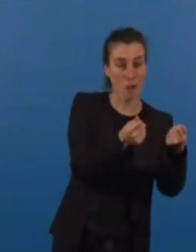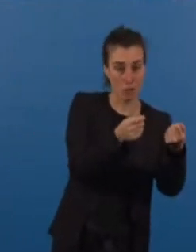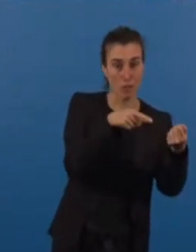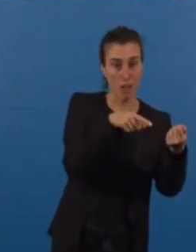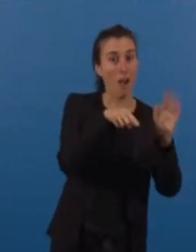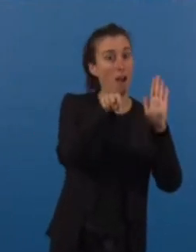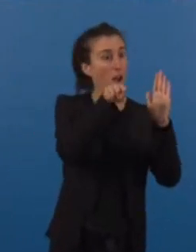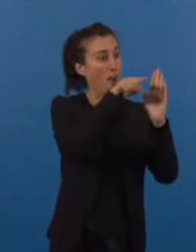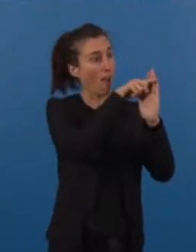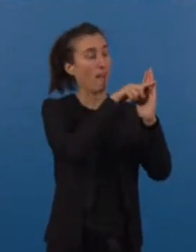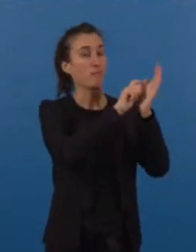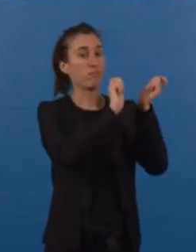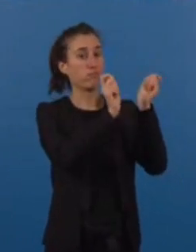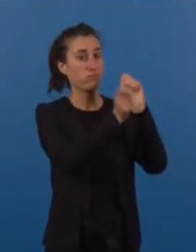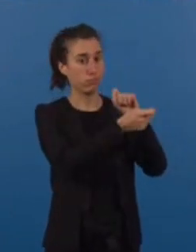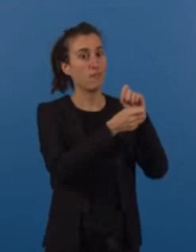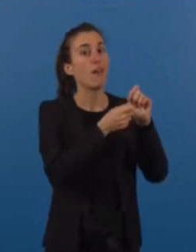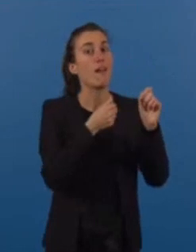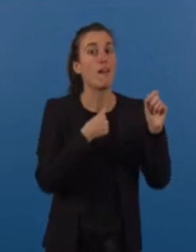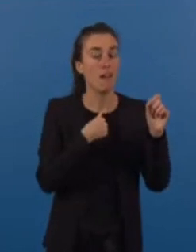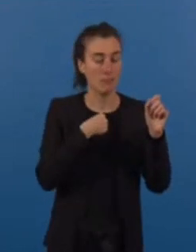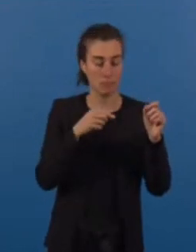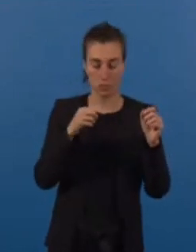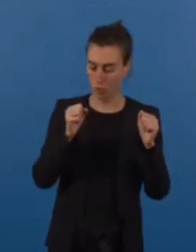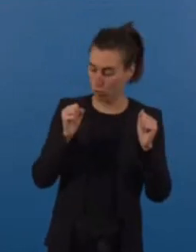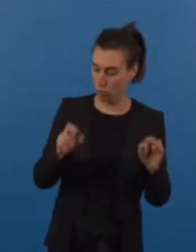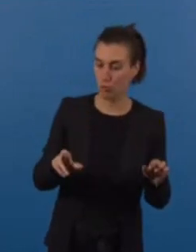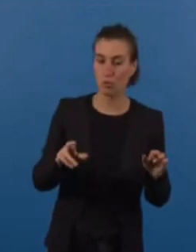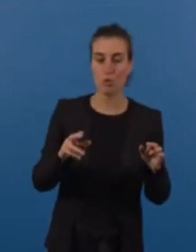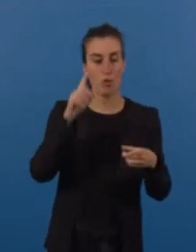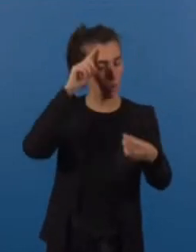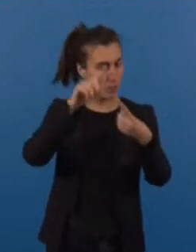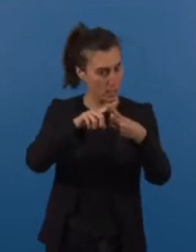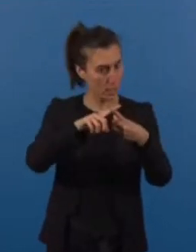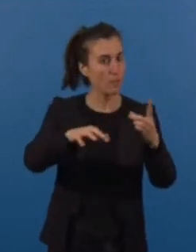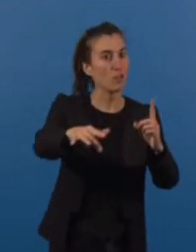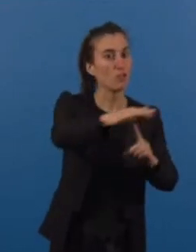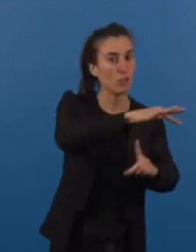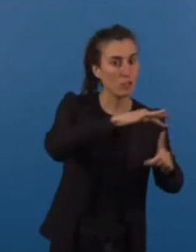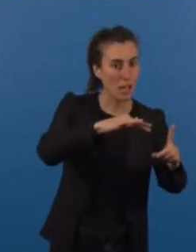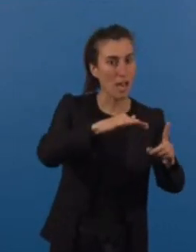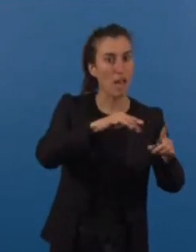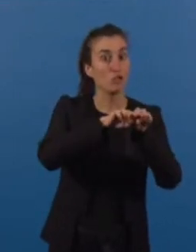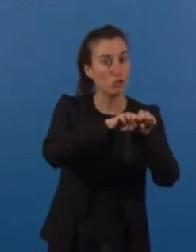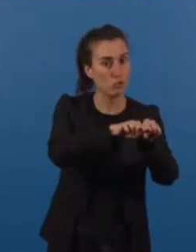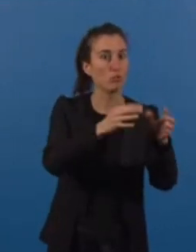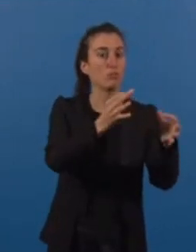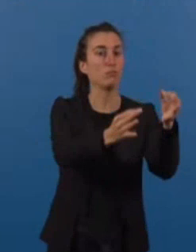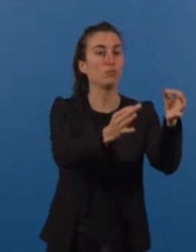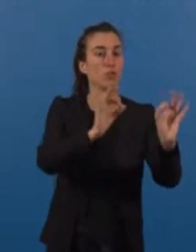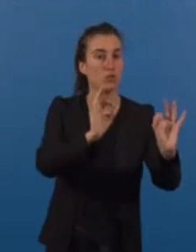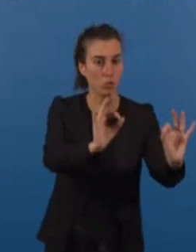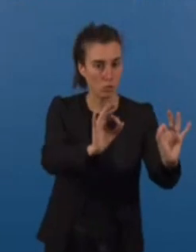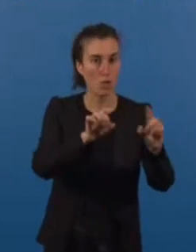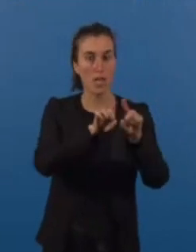j'en suis convaincu, à allier meilleure justice sociale dans la tarification de l'eau et meilleure réponse aux enjeux